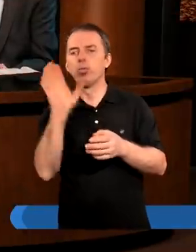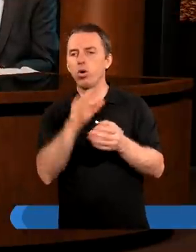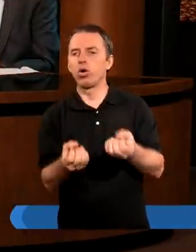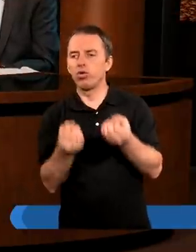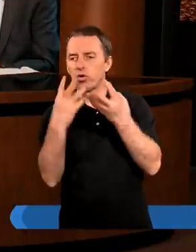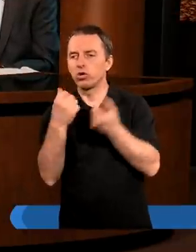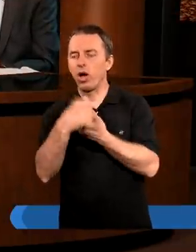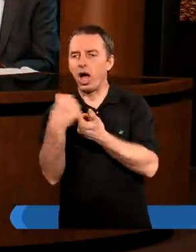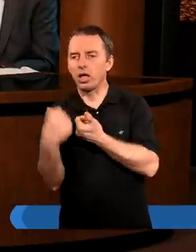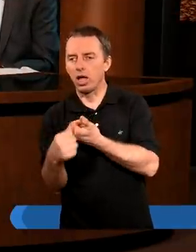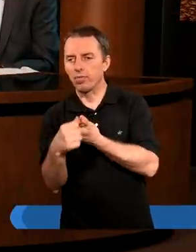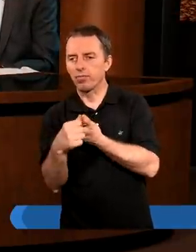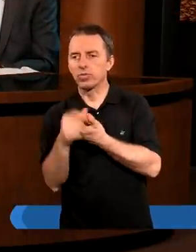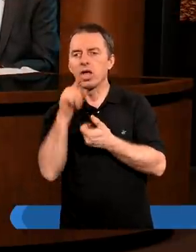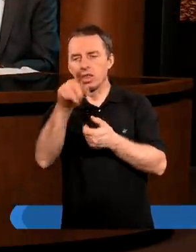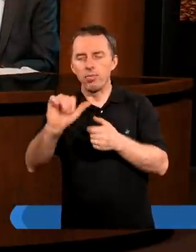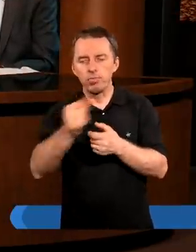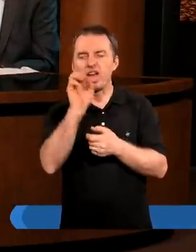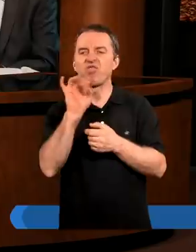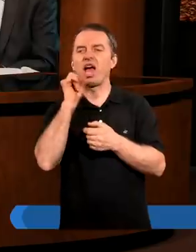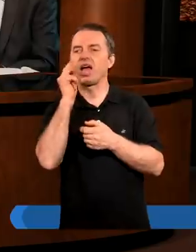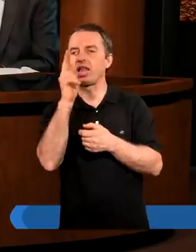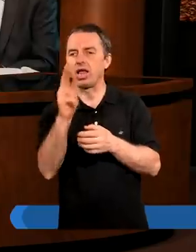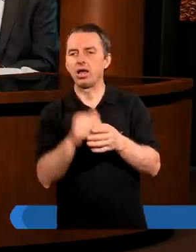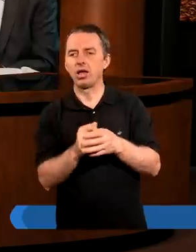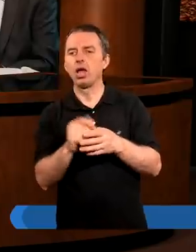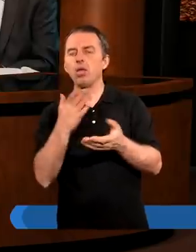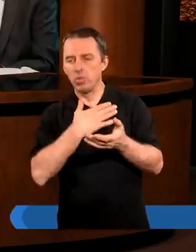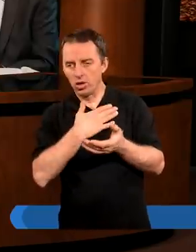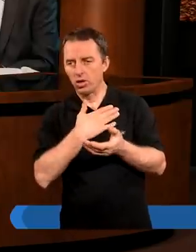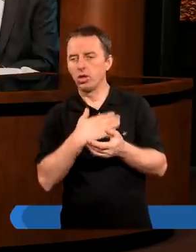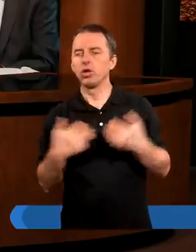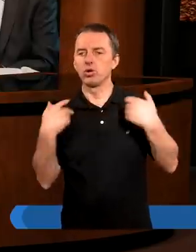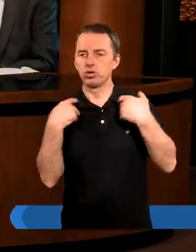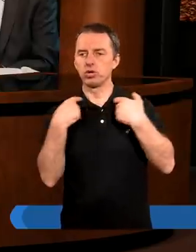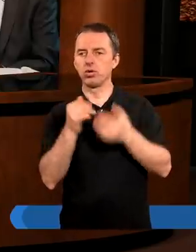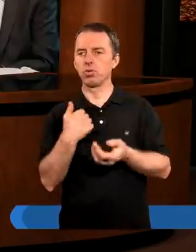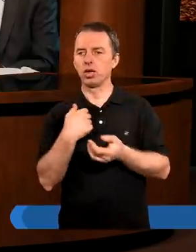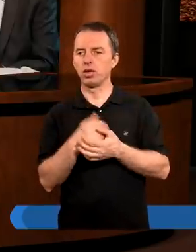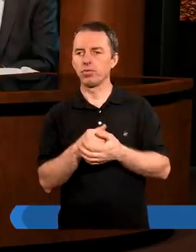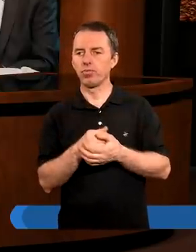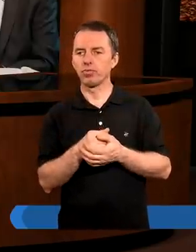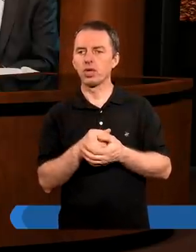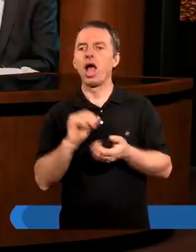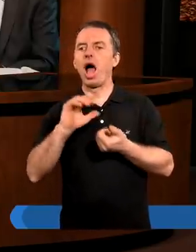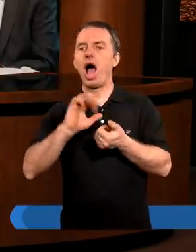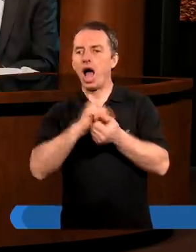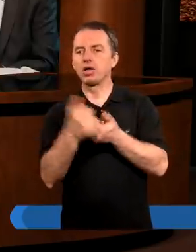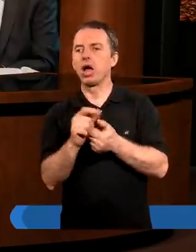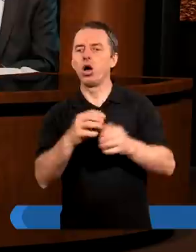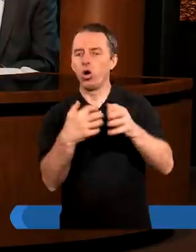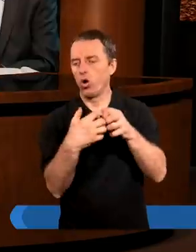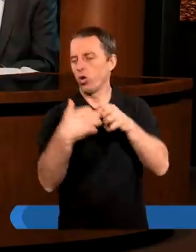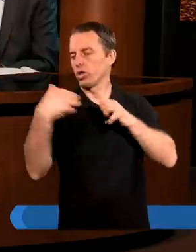stworzył Adama, to tamten pierwiastek nieśmiertelności życia był. Aż Adam się